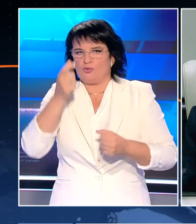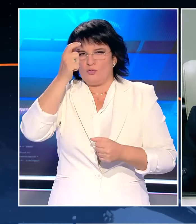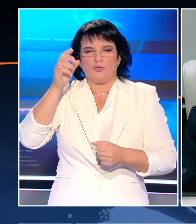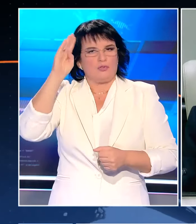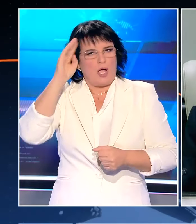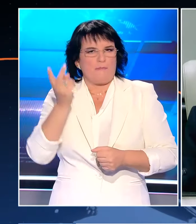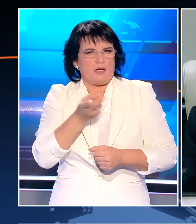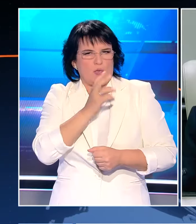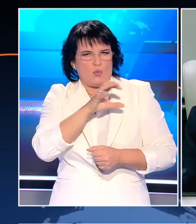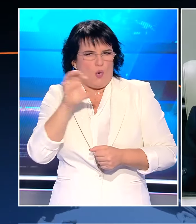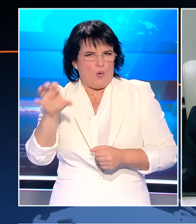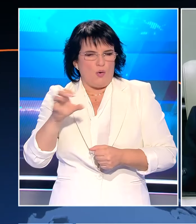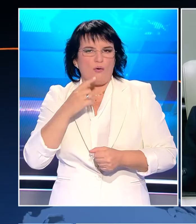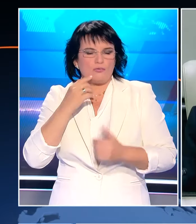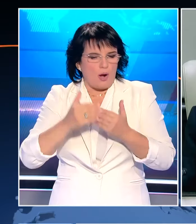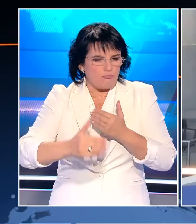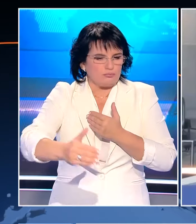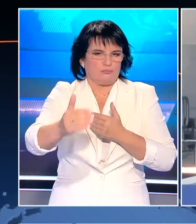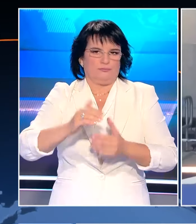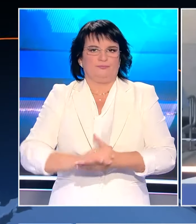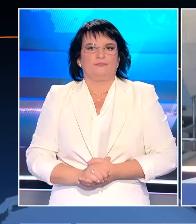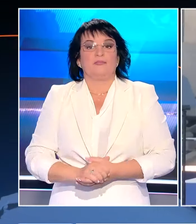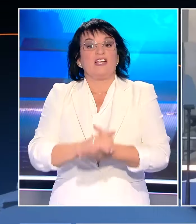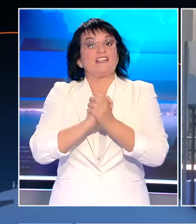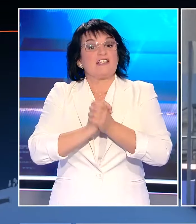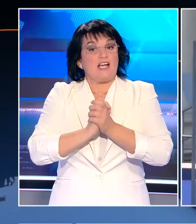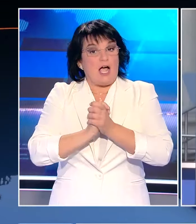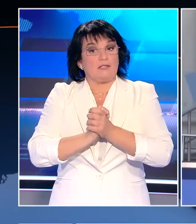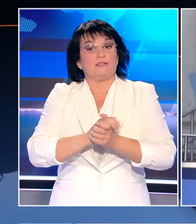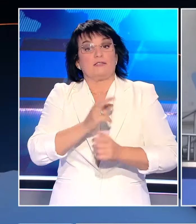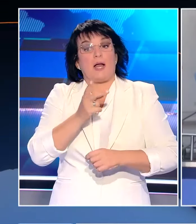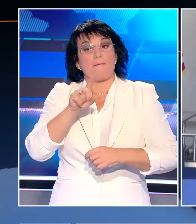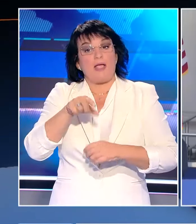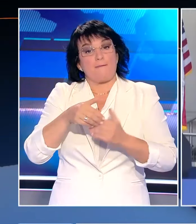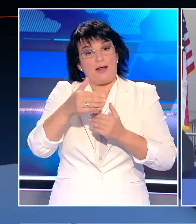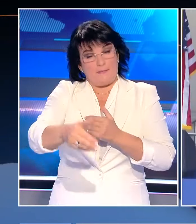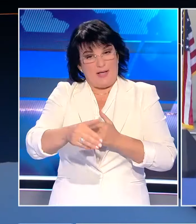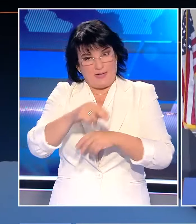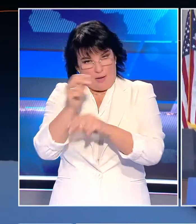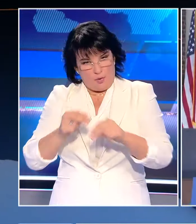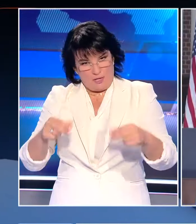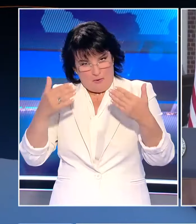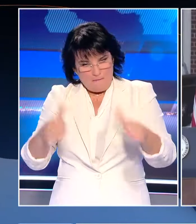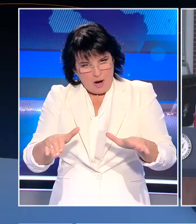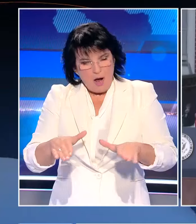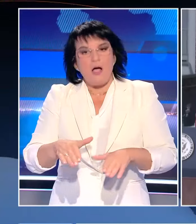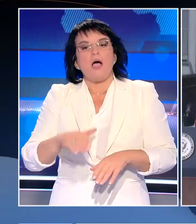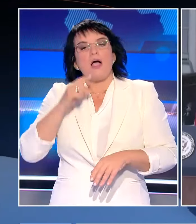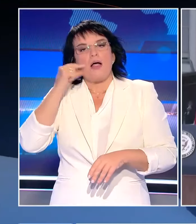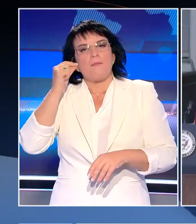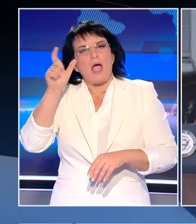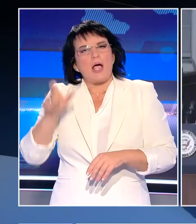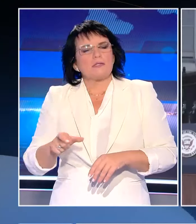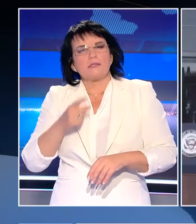και των Ηνωμένων Πολιτειών αυτήν τη νέα περίοδο. Συγχαρητήριο τηλεφώνημα σχεδόν 24 ώρες μετά την ανακοίνωση του αποτελέσματος δέχτηκε και από την Κάμα